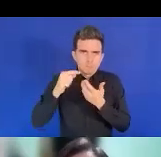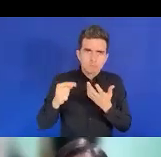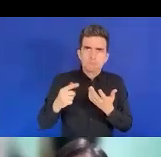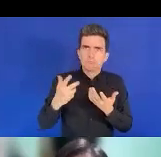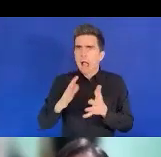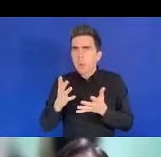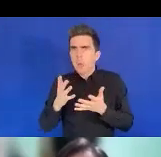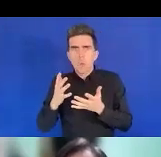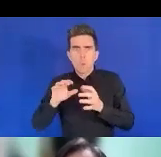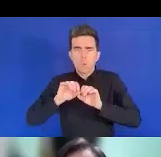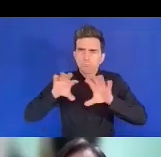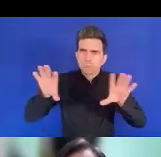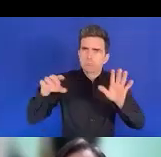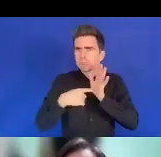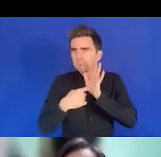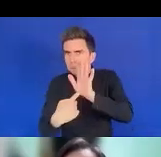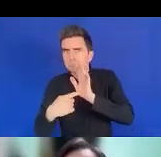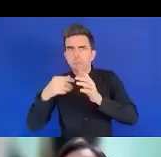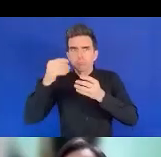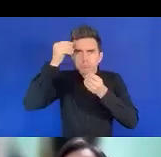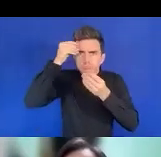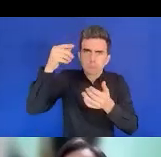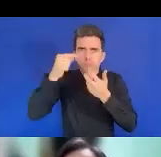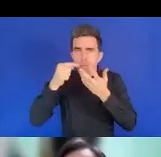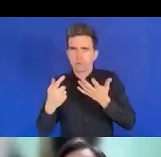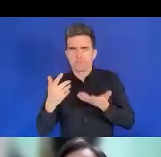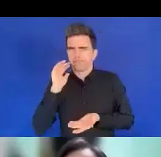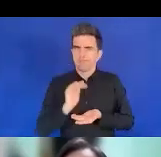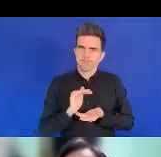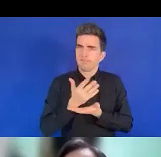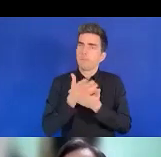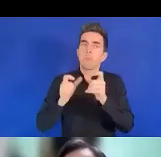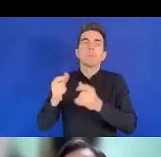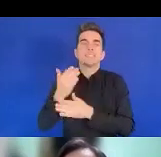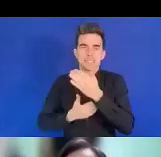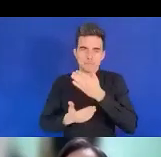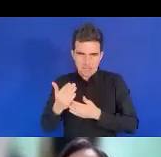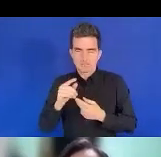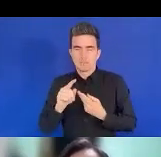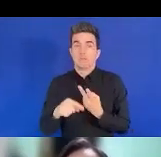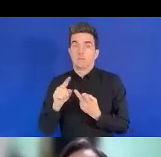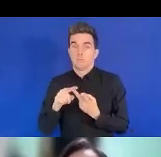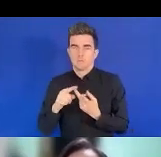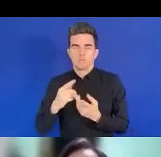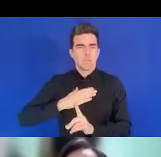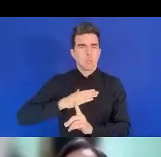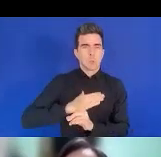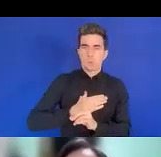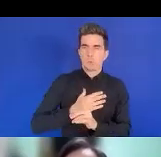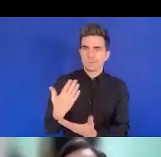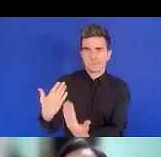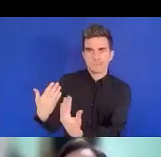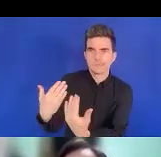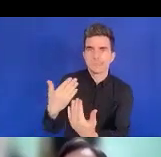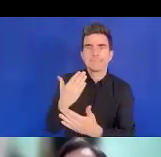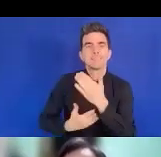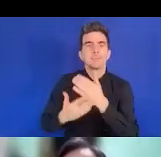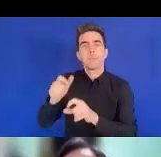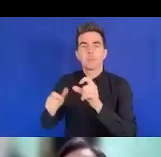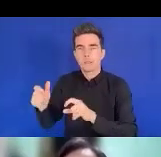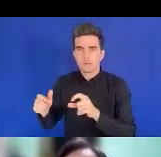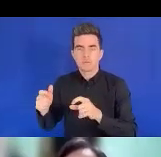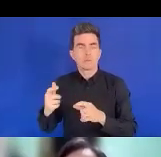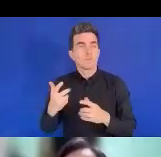niveau de participation des personnes handicapées dans tous les domaines de la gestion des risques de catastrophe,